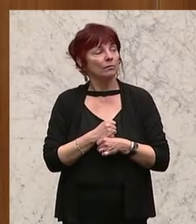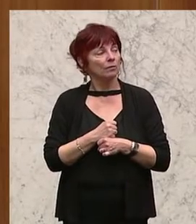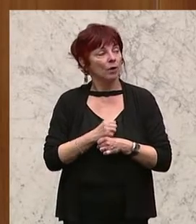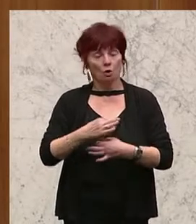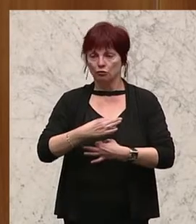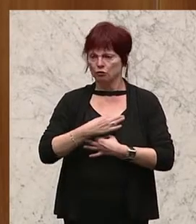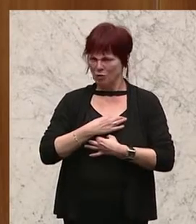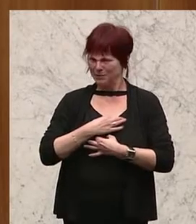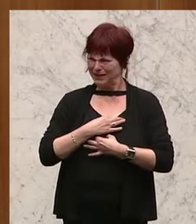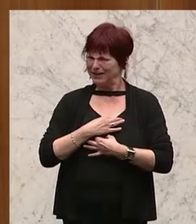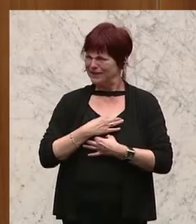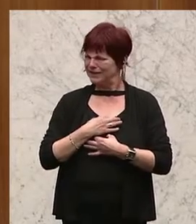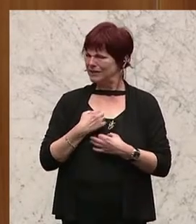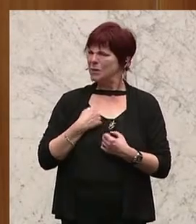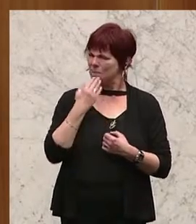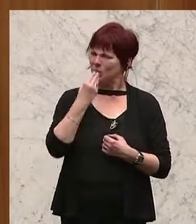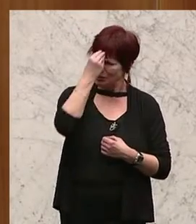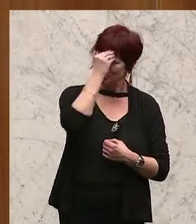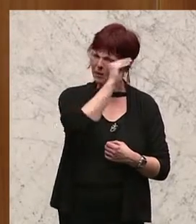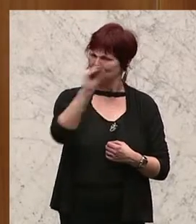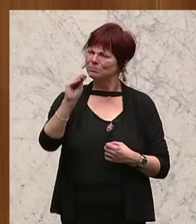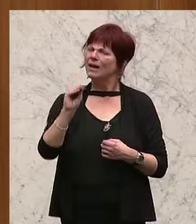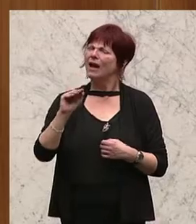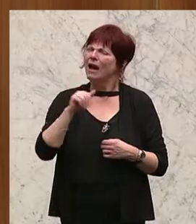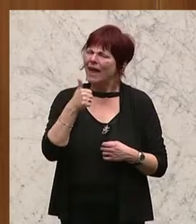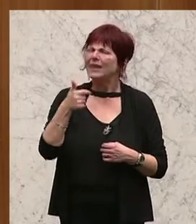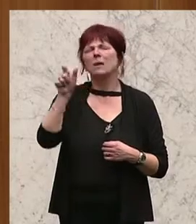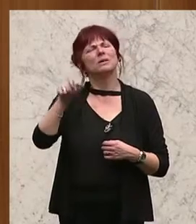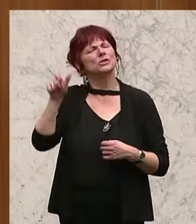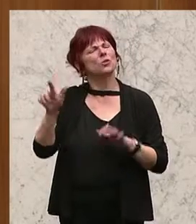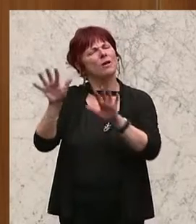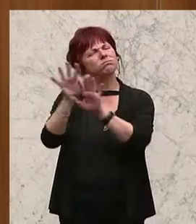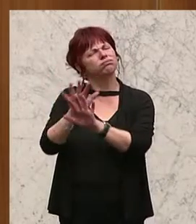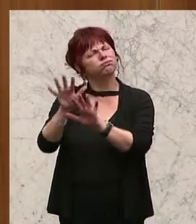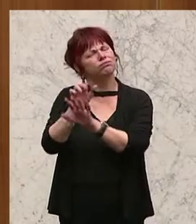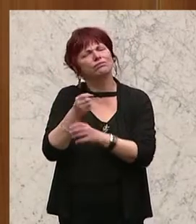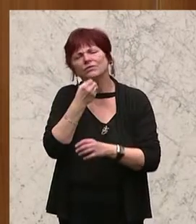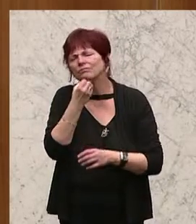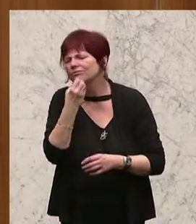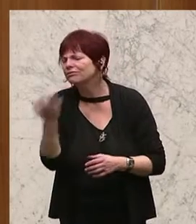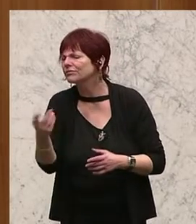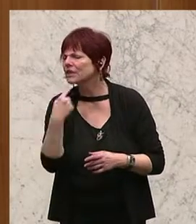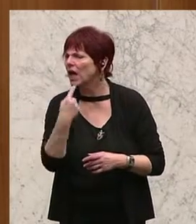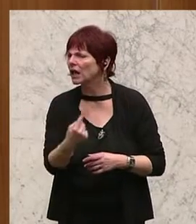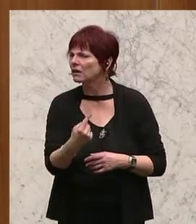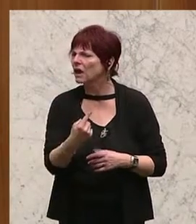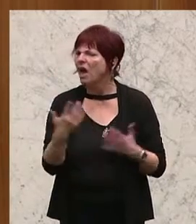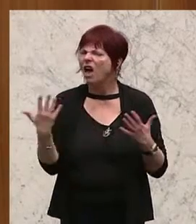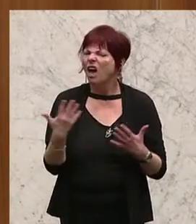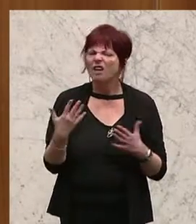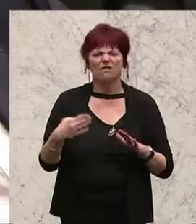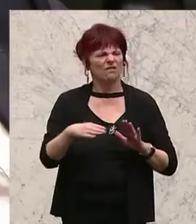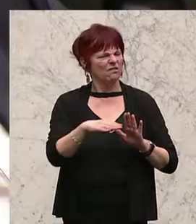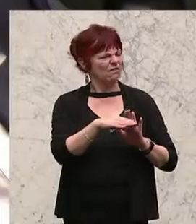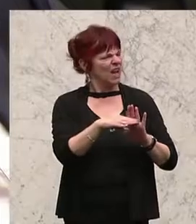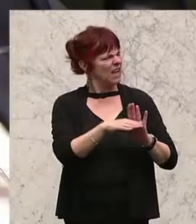Unklarheit verbreitet wird. Ich hätte gerne gewusst, Herr Abgeordneter Neubauer, mit welchem Gesetz wir für irgendwelchen